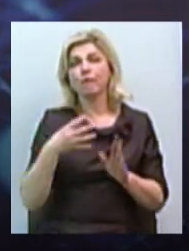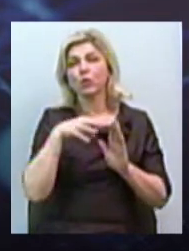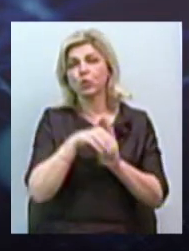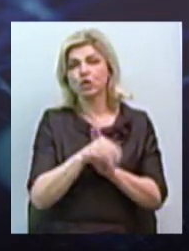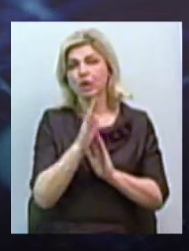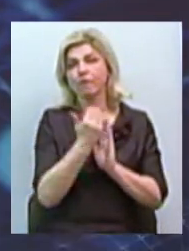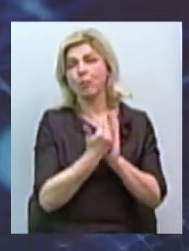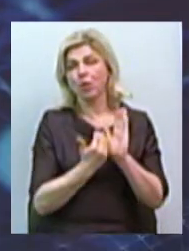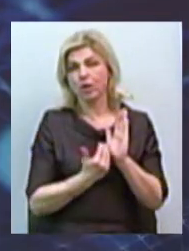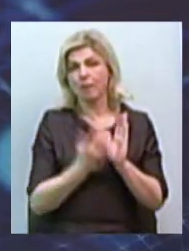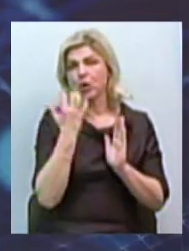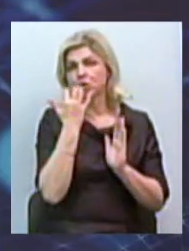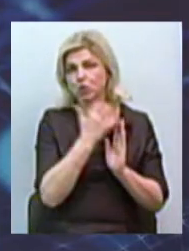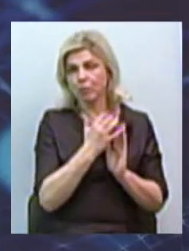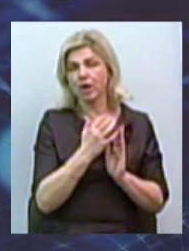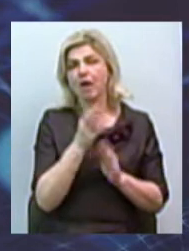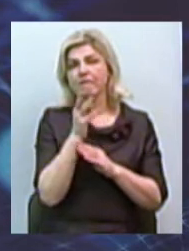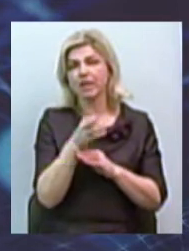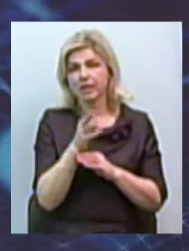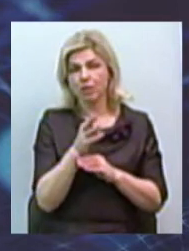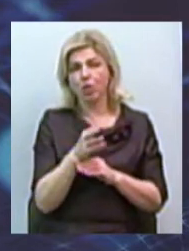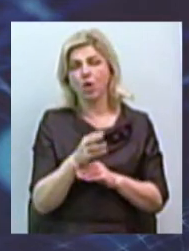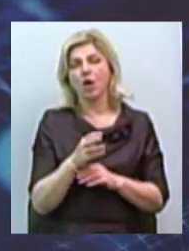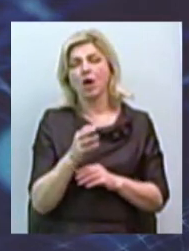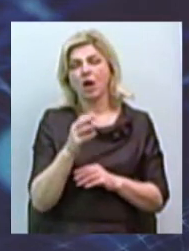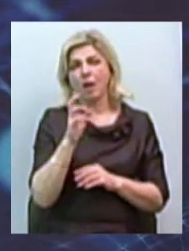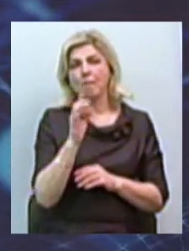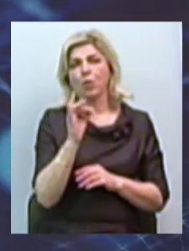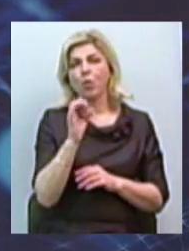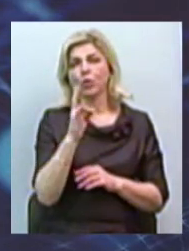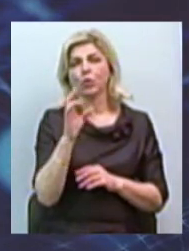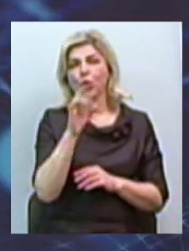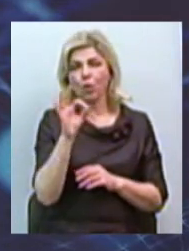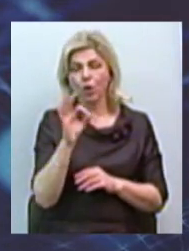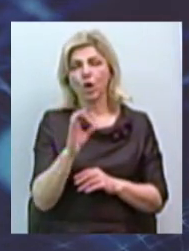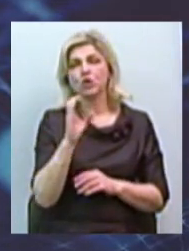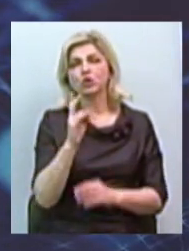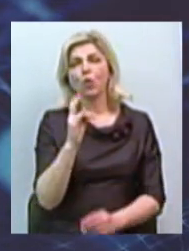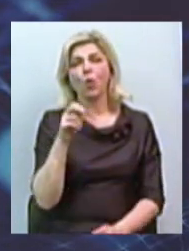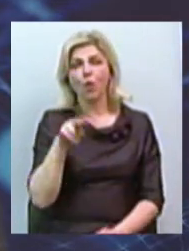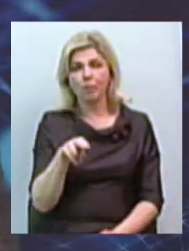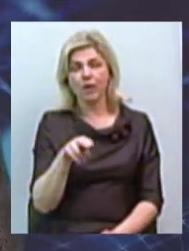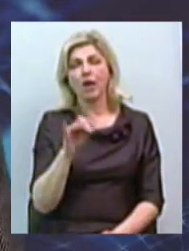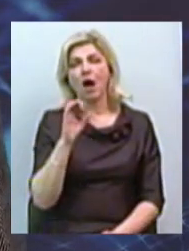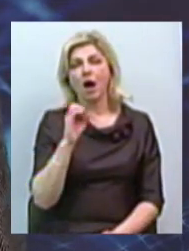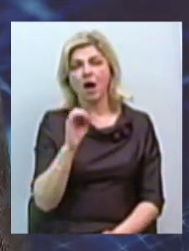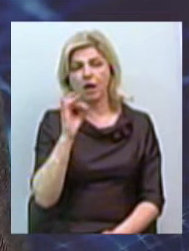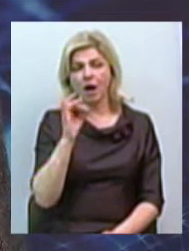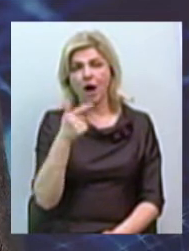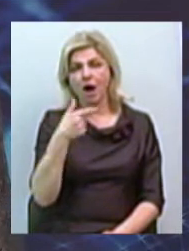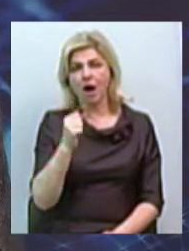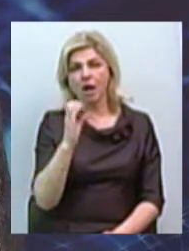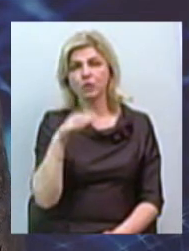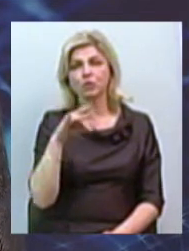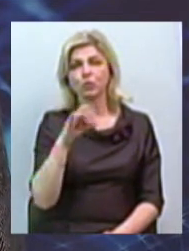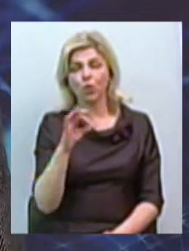современный видеобронхоскоп, видеогастроскоп, видеоколоноскоп. Также два ректора моноскопа, которые